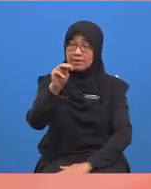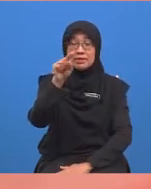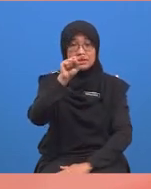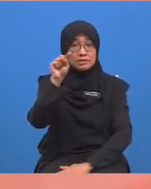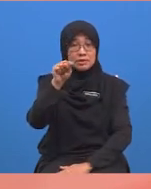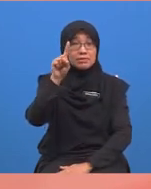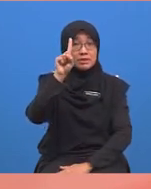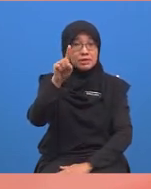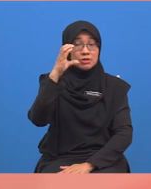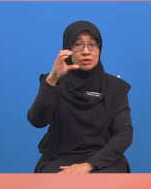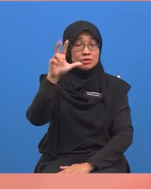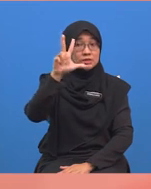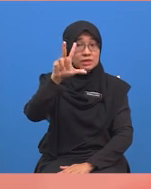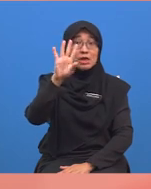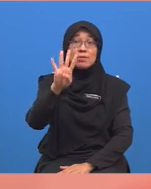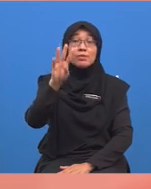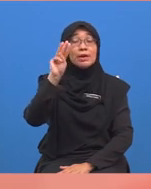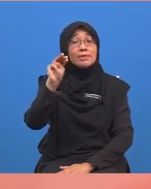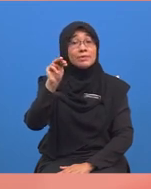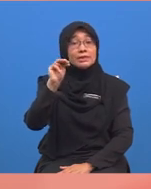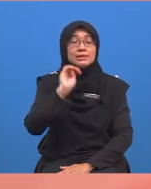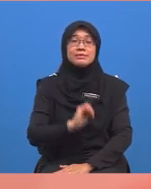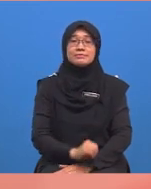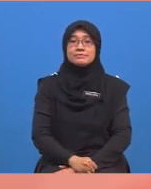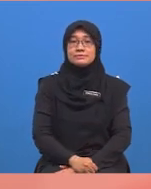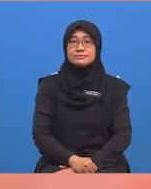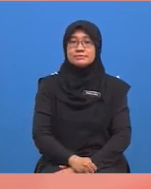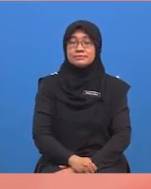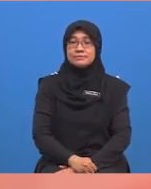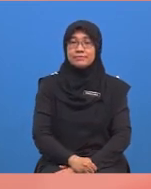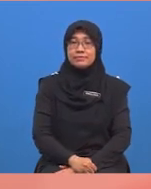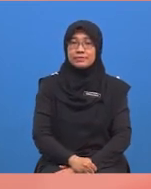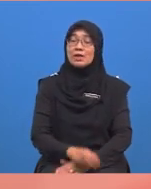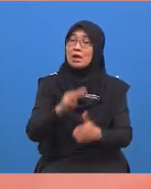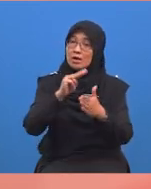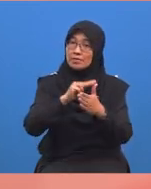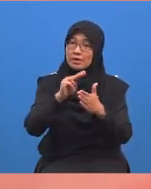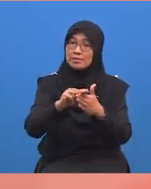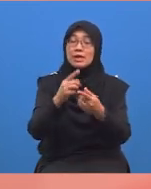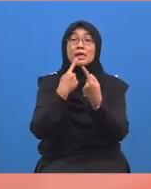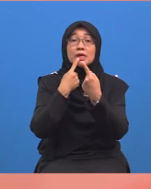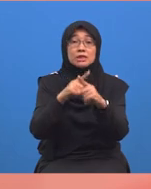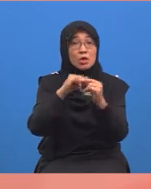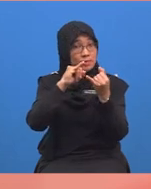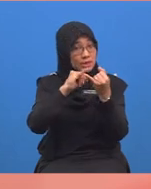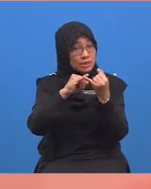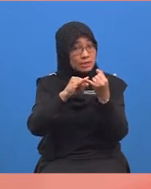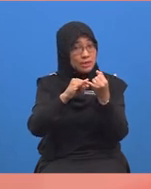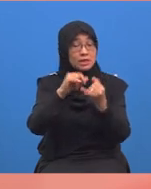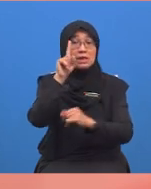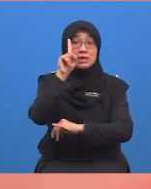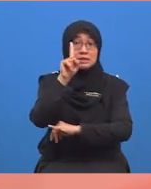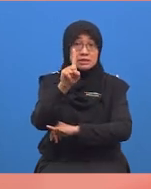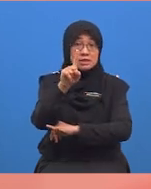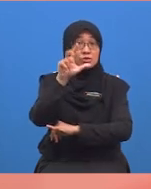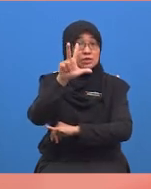sama dengan seratus tiga puluh empat milimeter. Maka jawapan akhirnya adalah